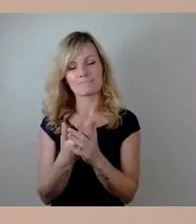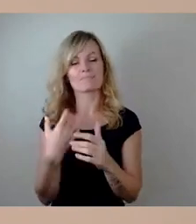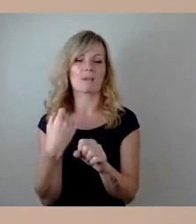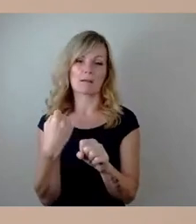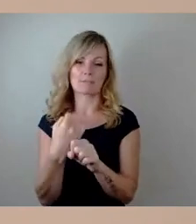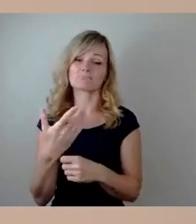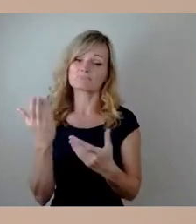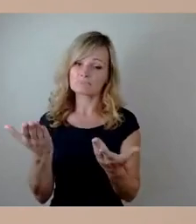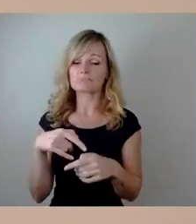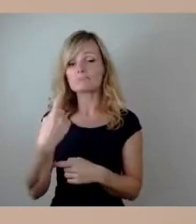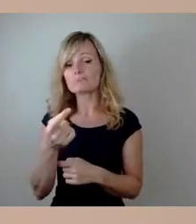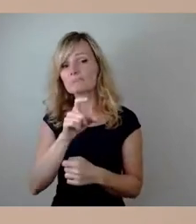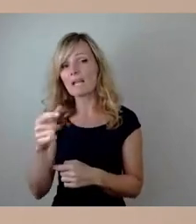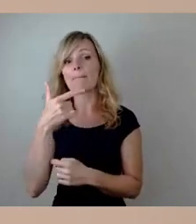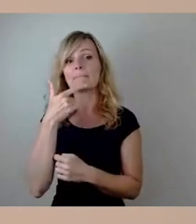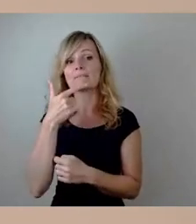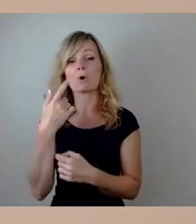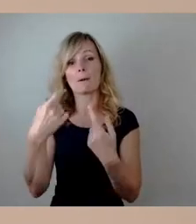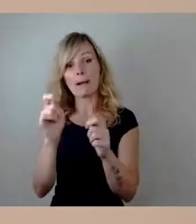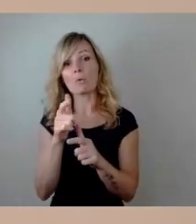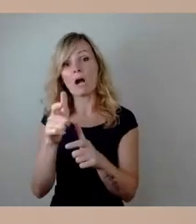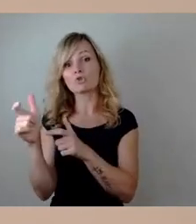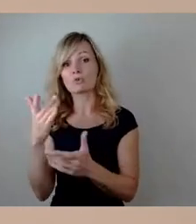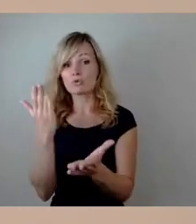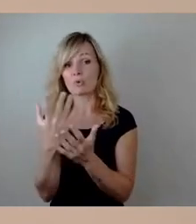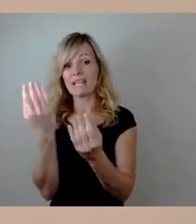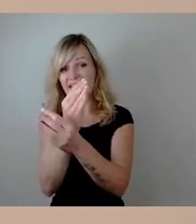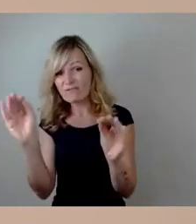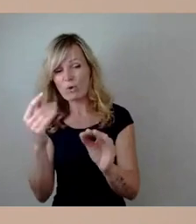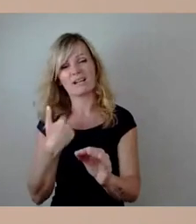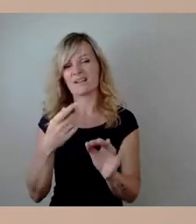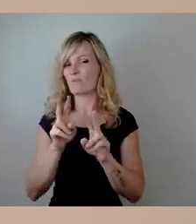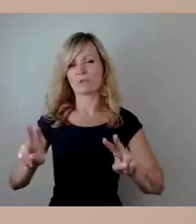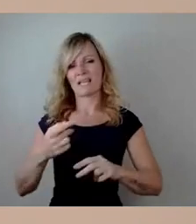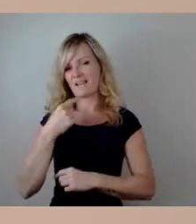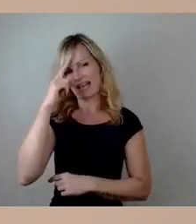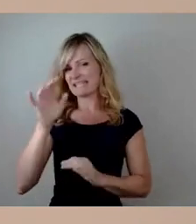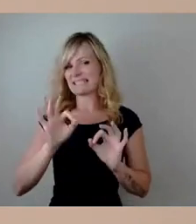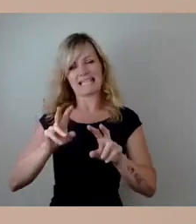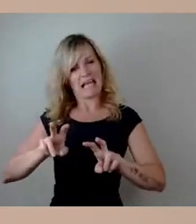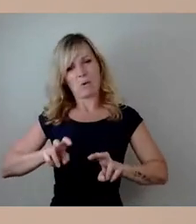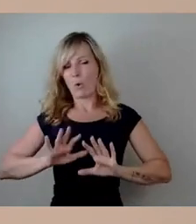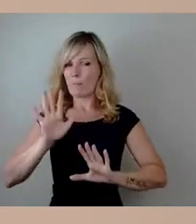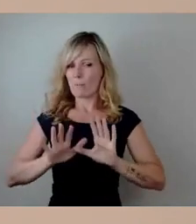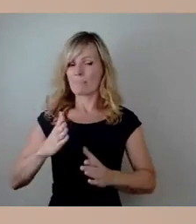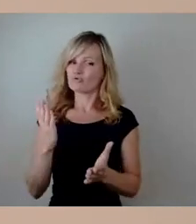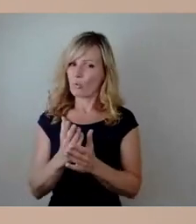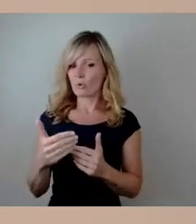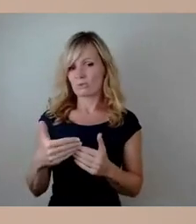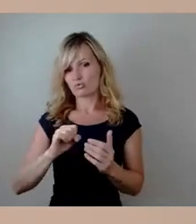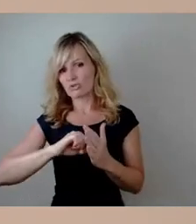Mittwoch im Bauausschuss übermitteln können, bin ich jetzt mal zurückhaltend. Aber natürlich ist das jetzt